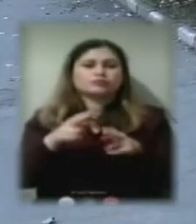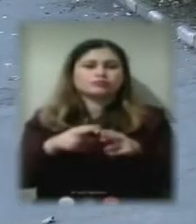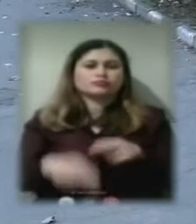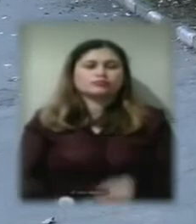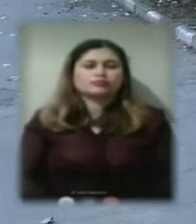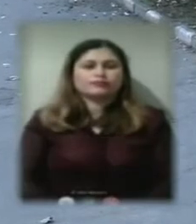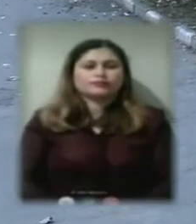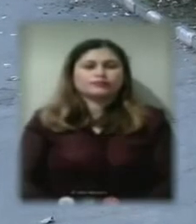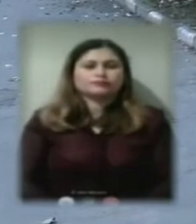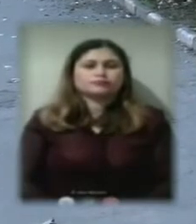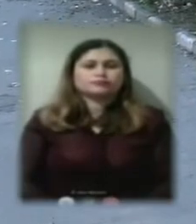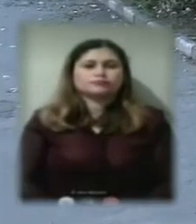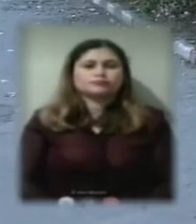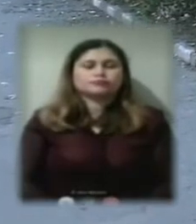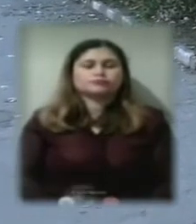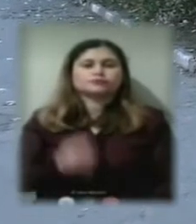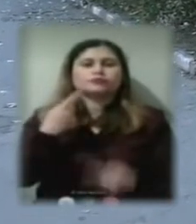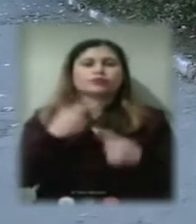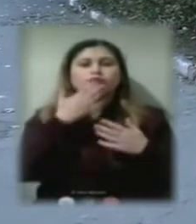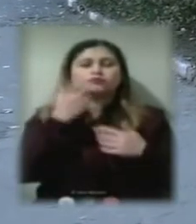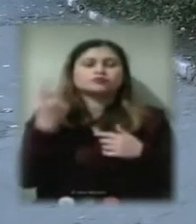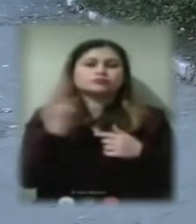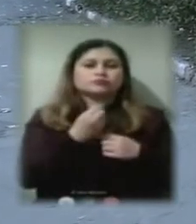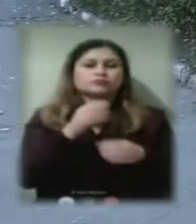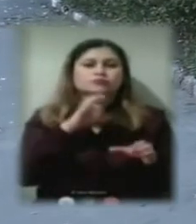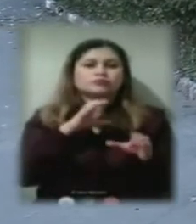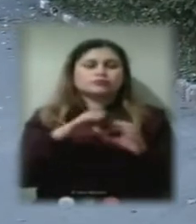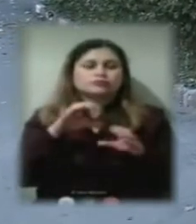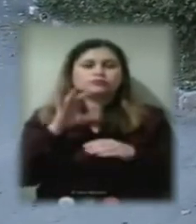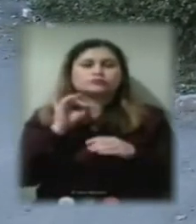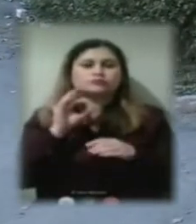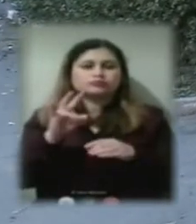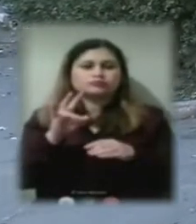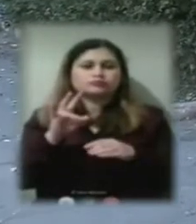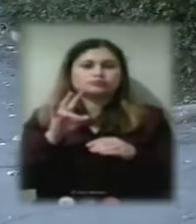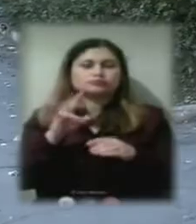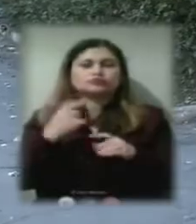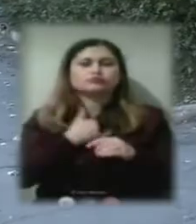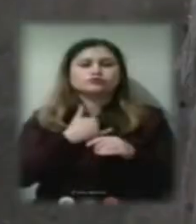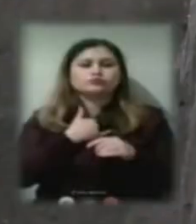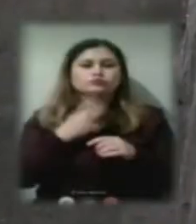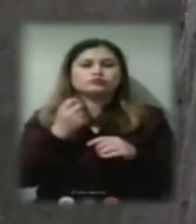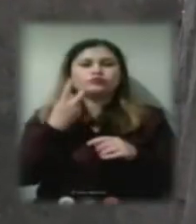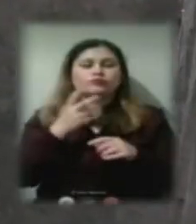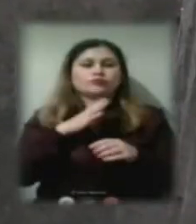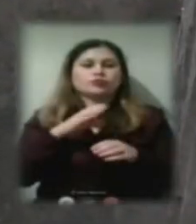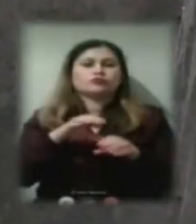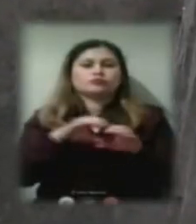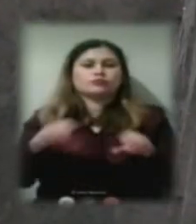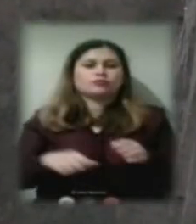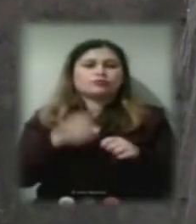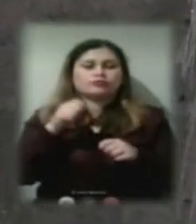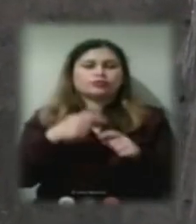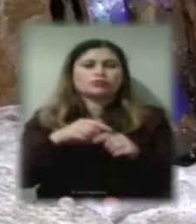За останній тиждень отоплювального сезону у нас два рази проривала труба. Затуплювали нам